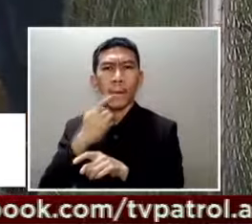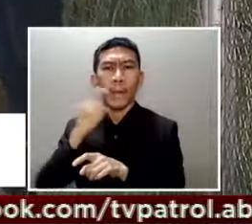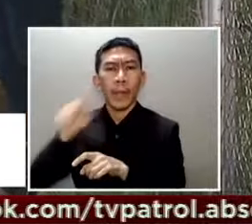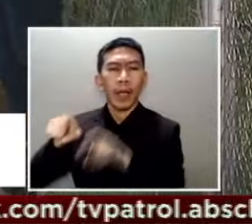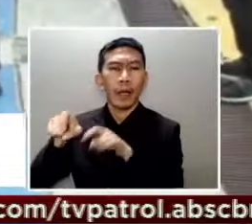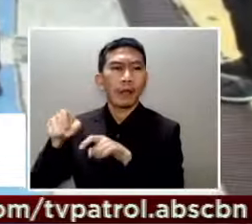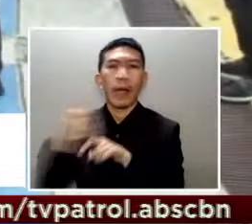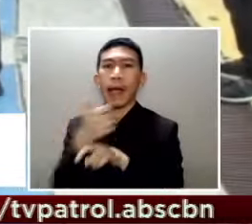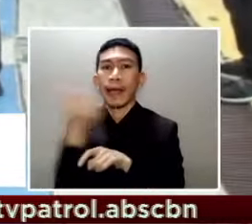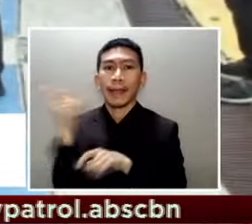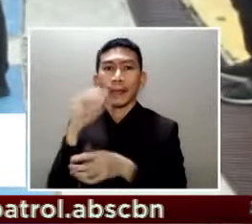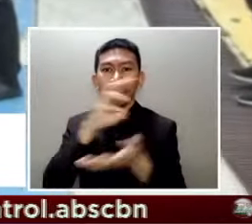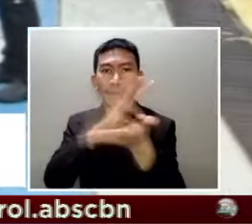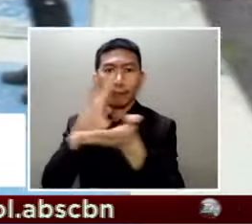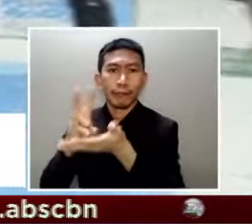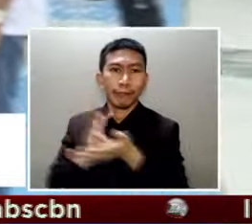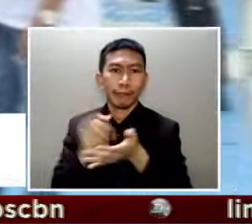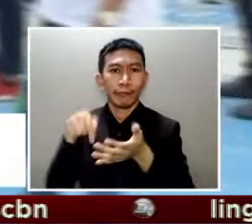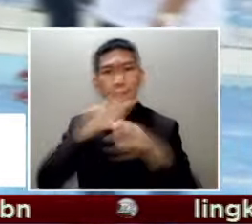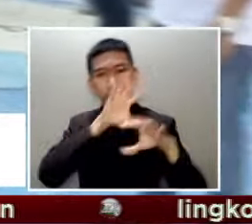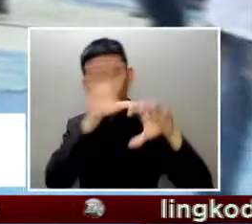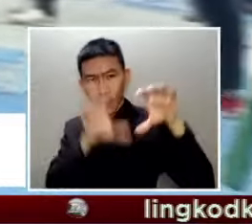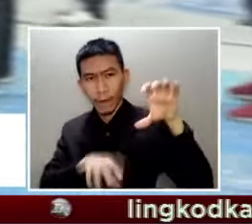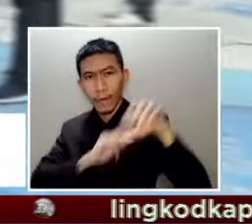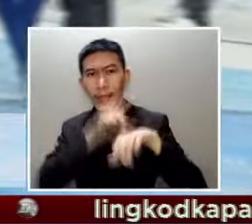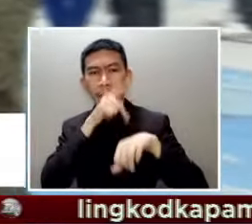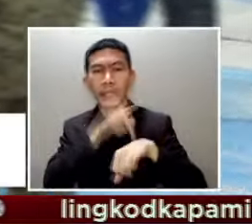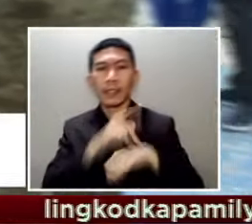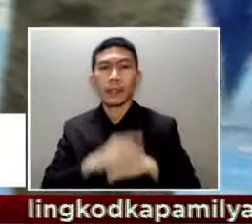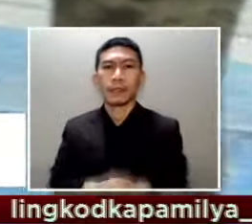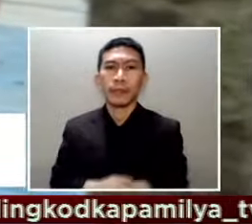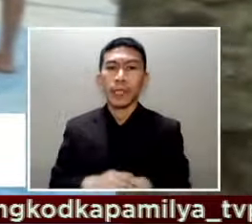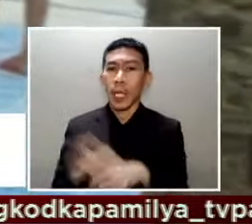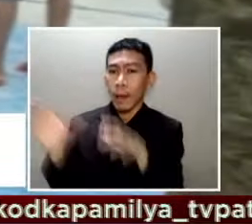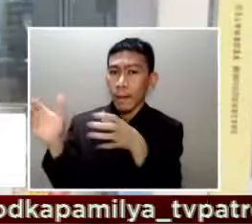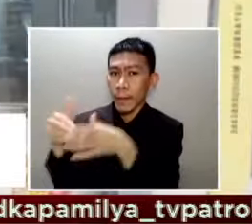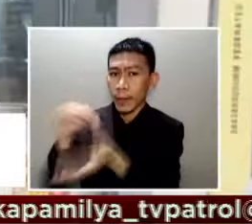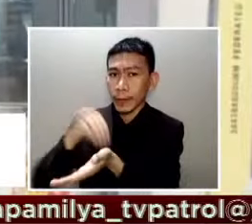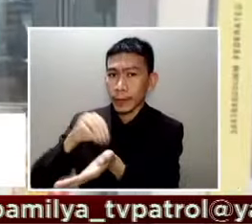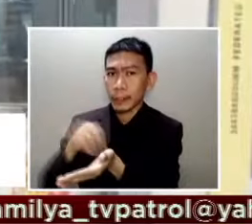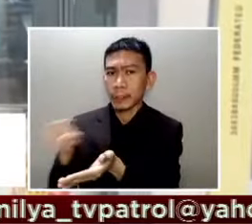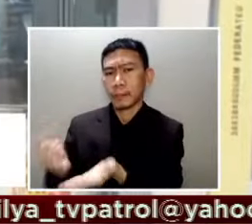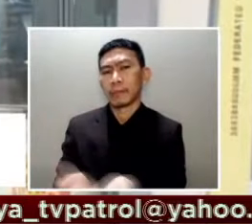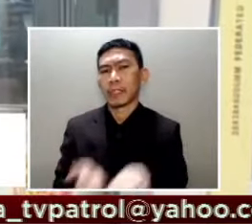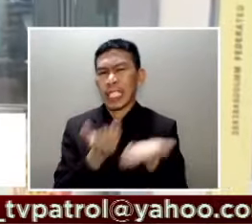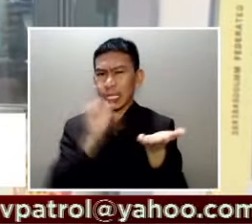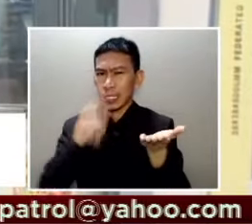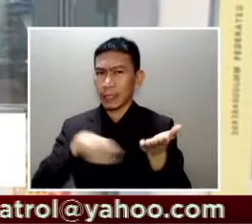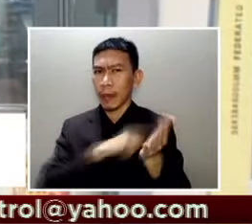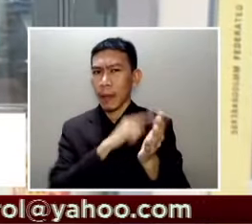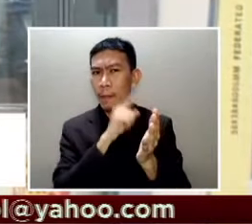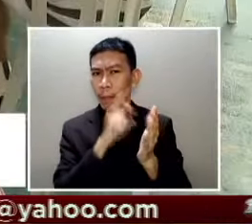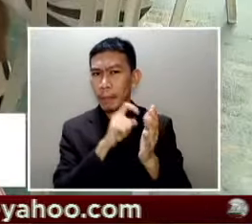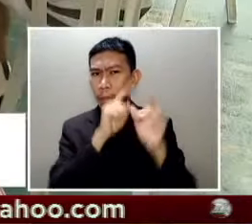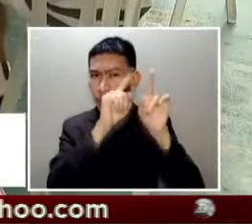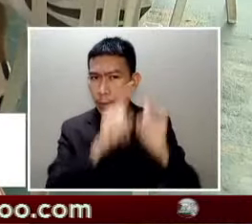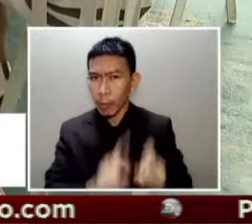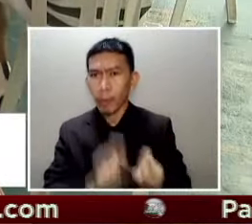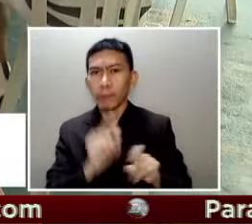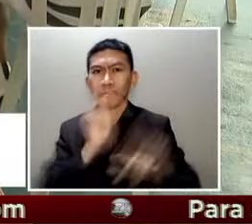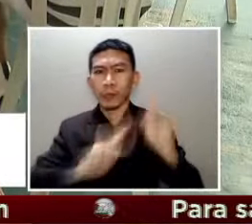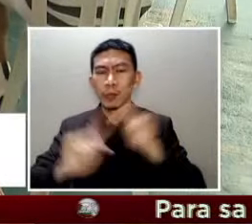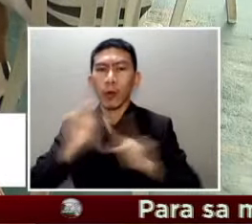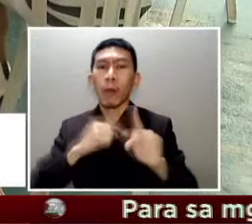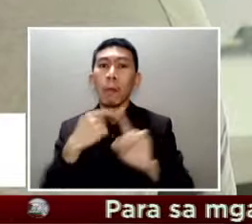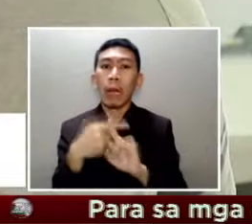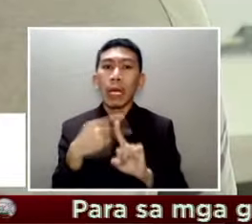bansa. Para sa isang grupo ng mga doktor, kailangan sa bayan ng mass testing, mas epektibong contact tracing at mas